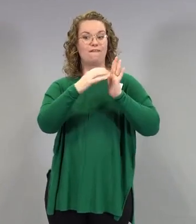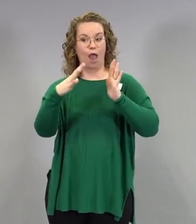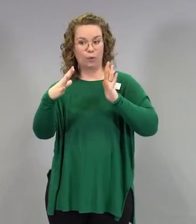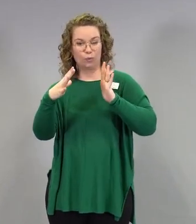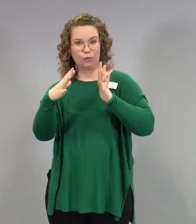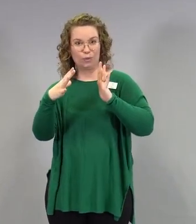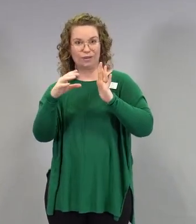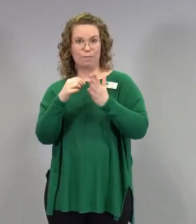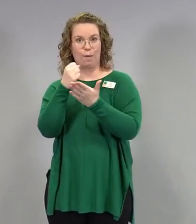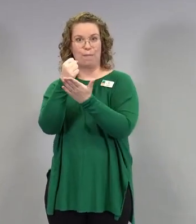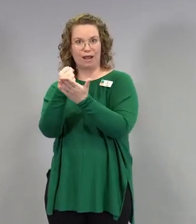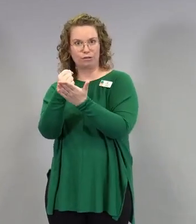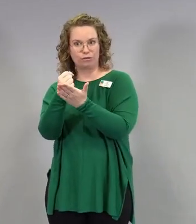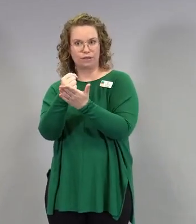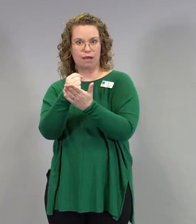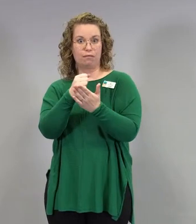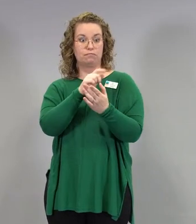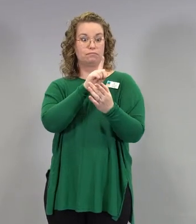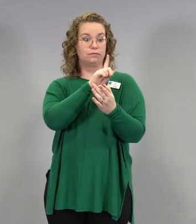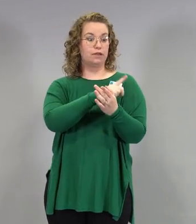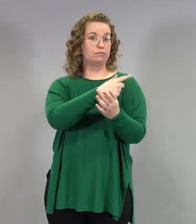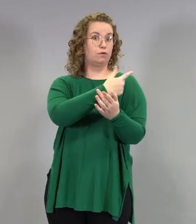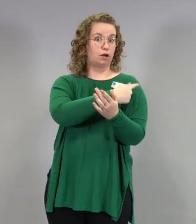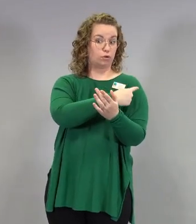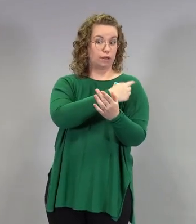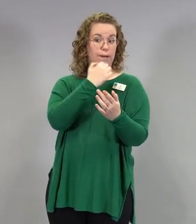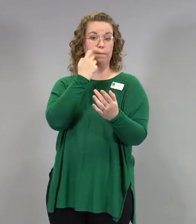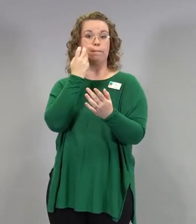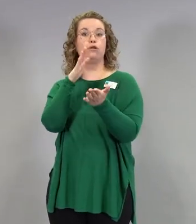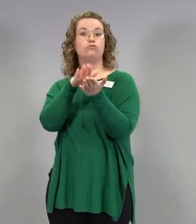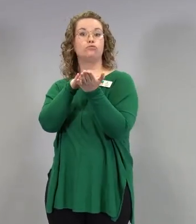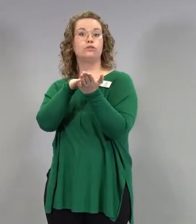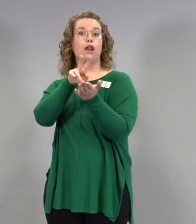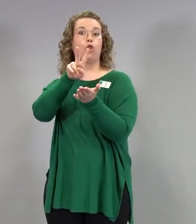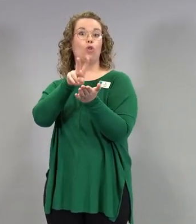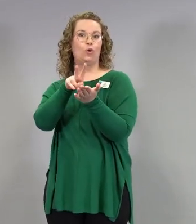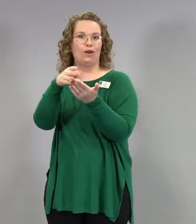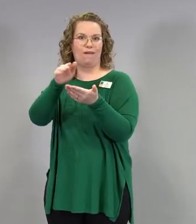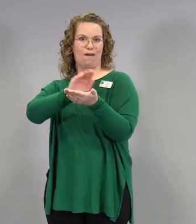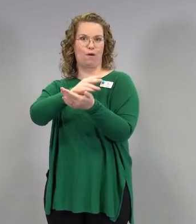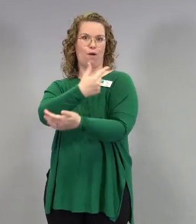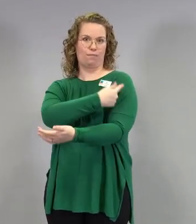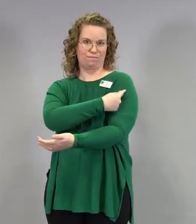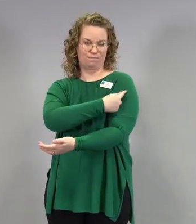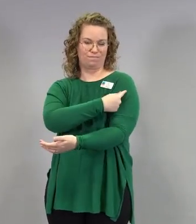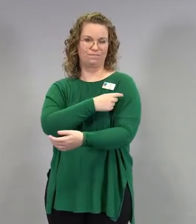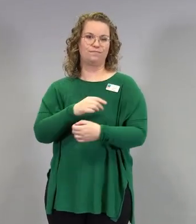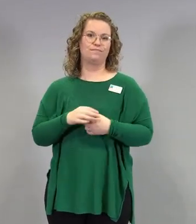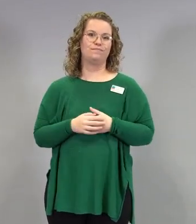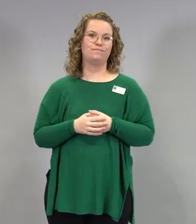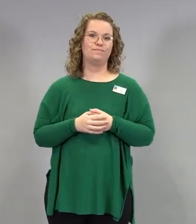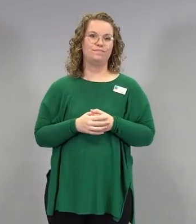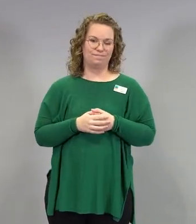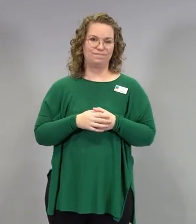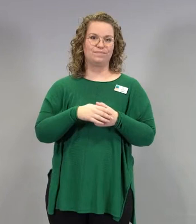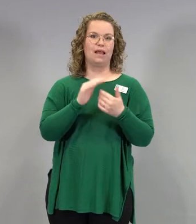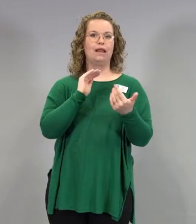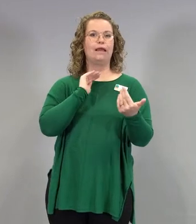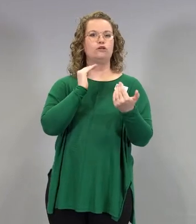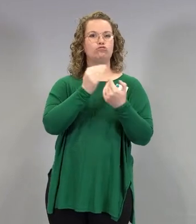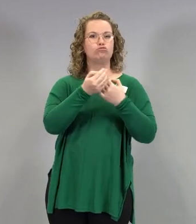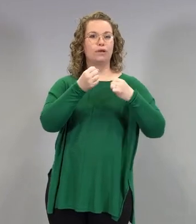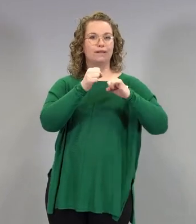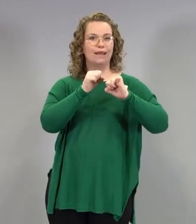suositellaan. Selvästi tämän AstraZenecan adenovirusvektorirokotteen suojateho kypsyy jotenkin